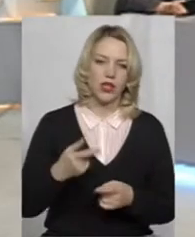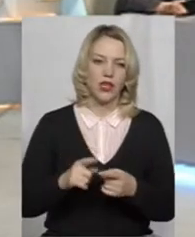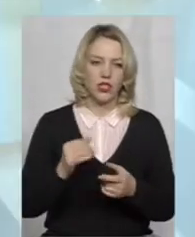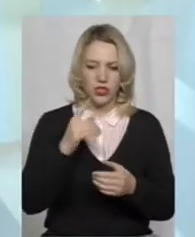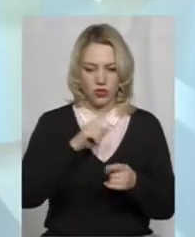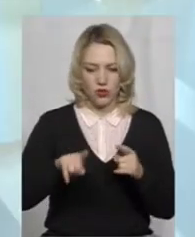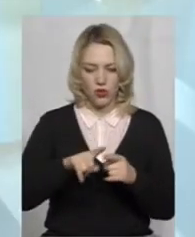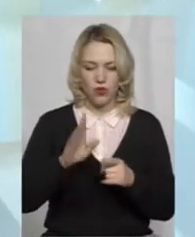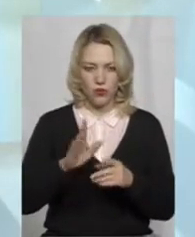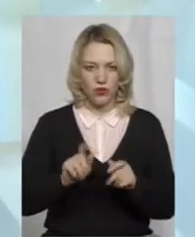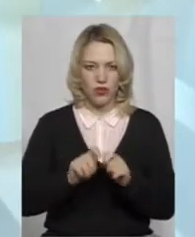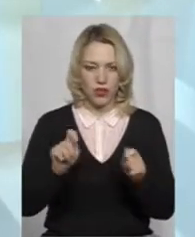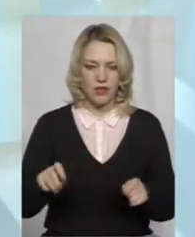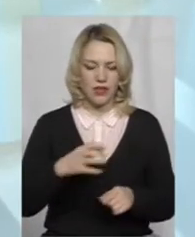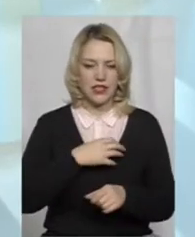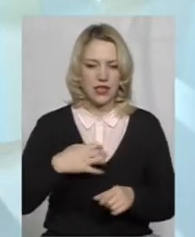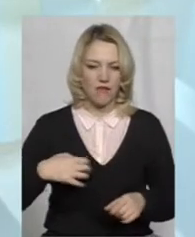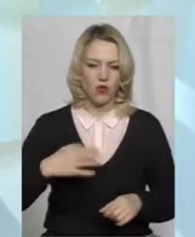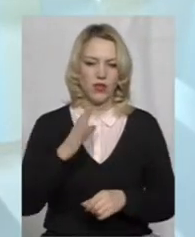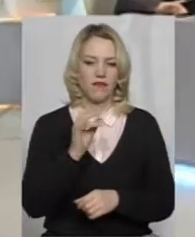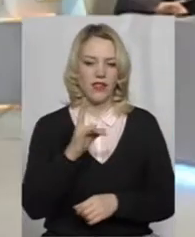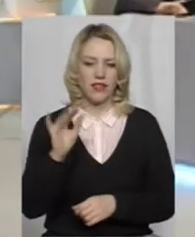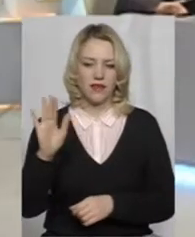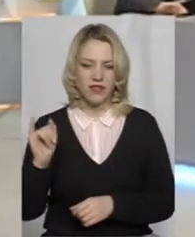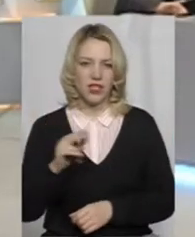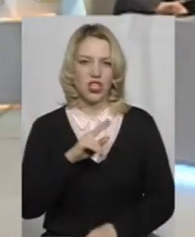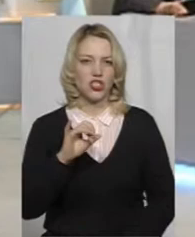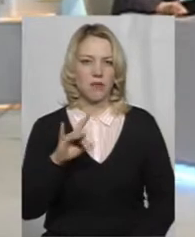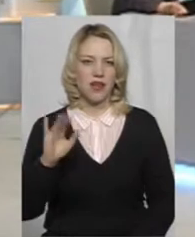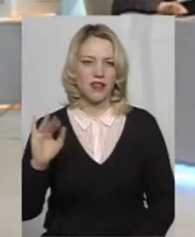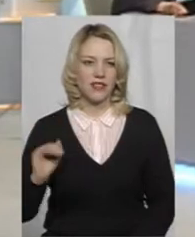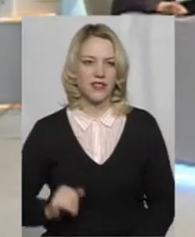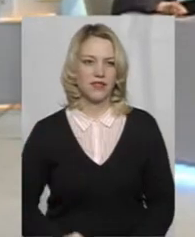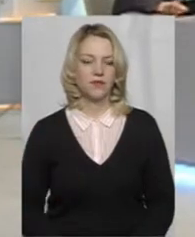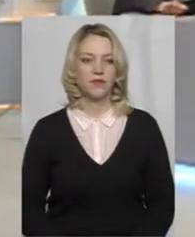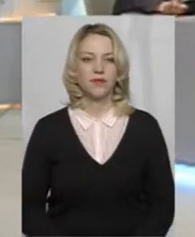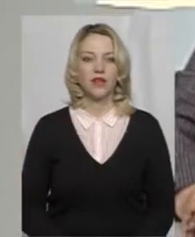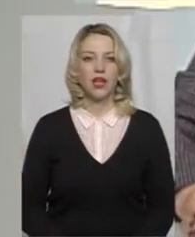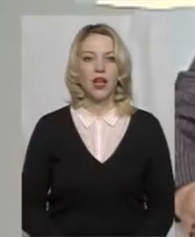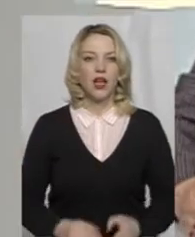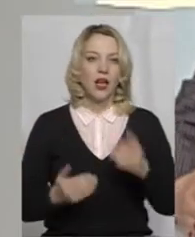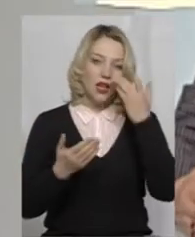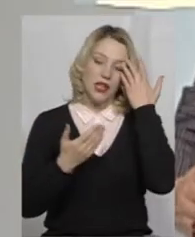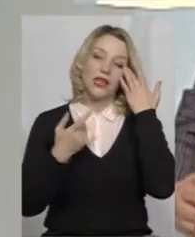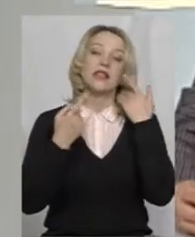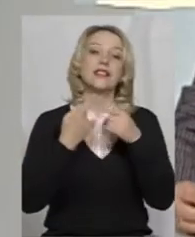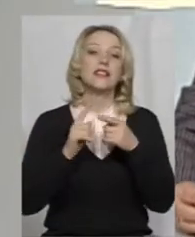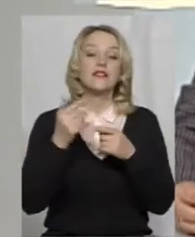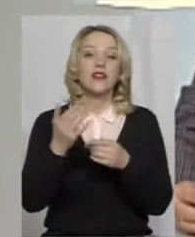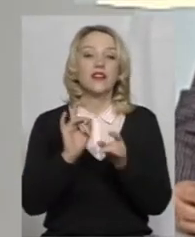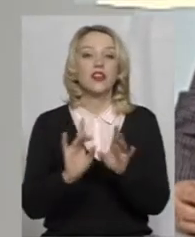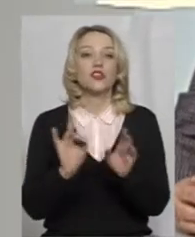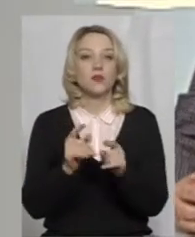відкривається кінотеатр в Славуті, Вінка, Сахну і Чимирівці, я вже казав. Так, ну це ви розповідали нам про те,